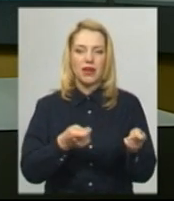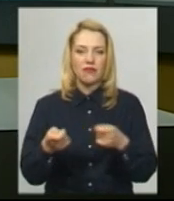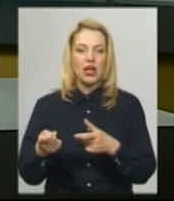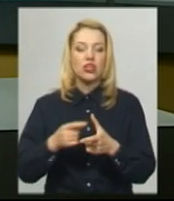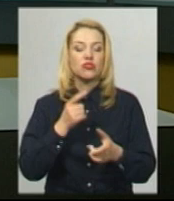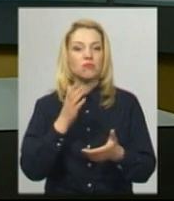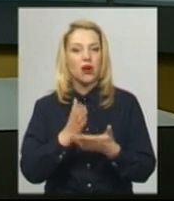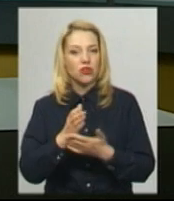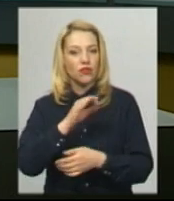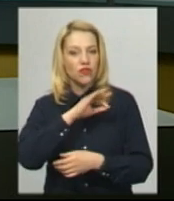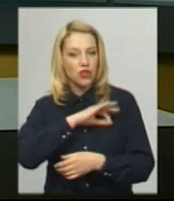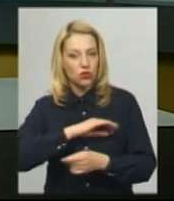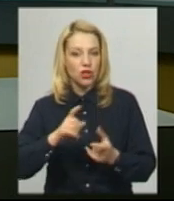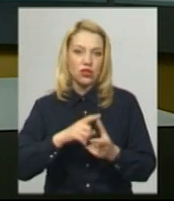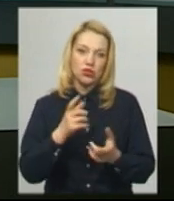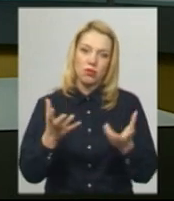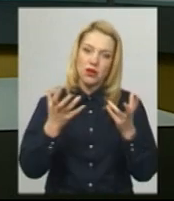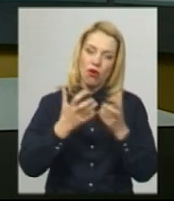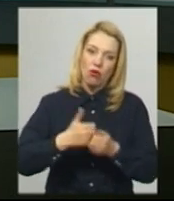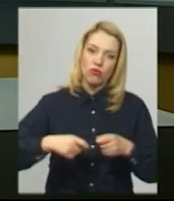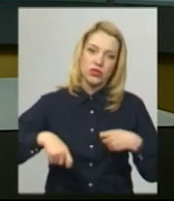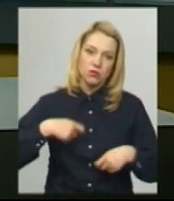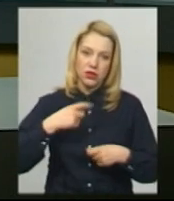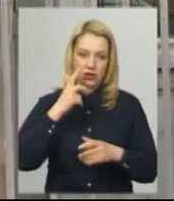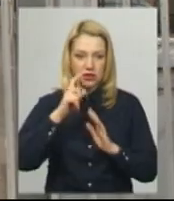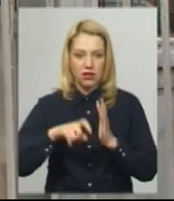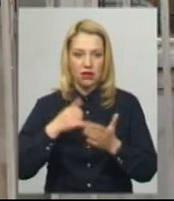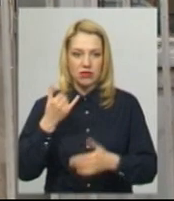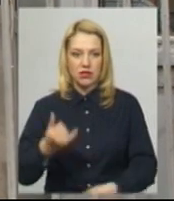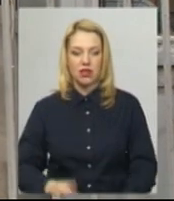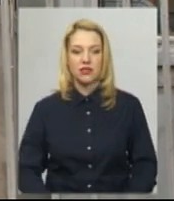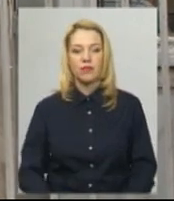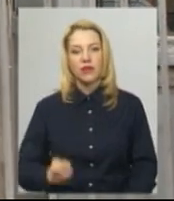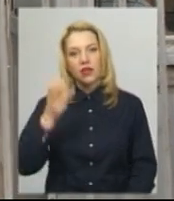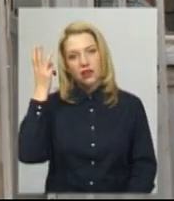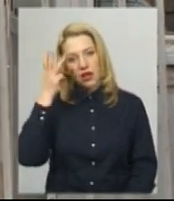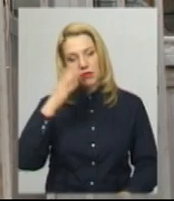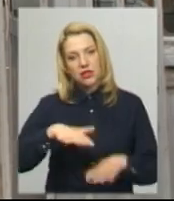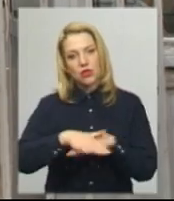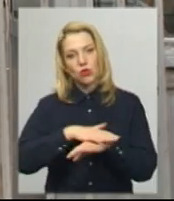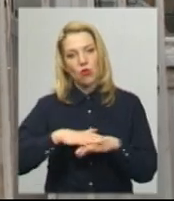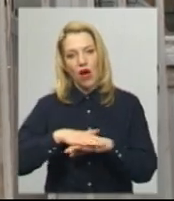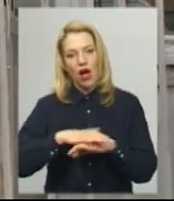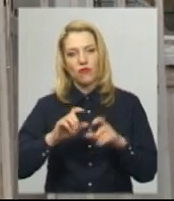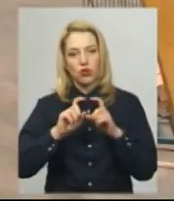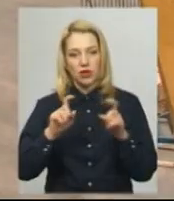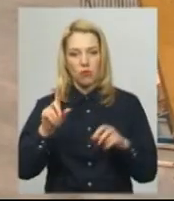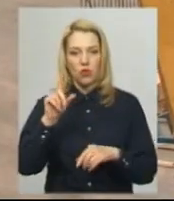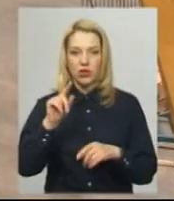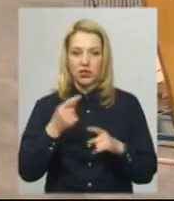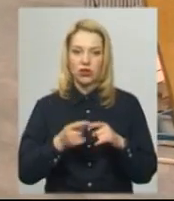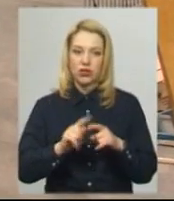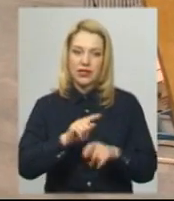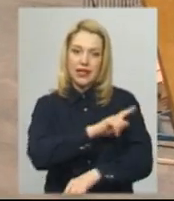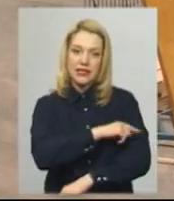підраховують збитки, цікавились кореспонденти Суспільного. На Хмельницькому авторинку понеділок – санітарний день. Решту днів